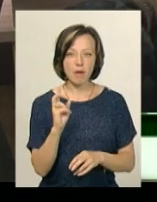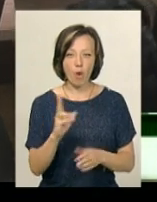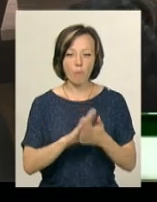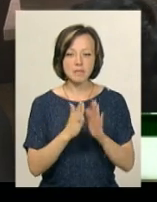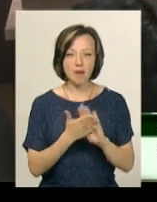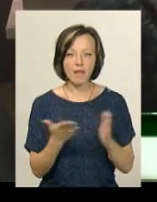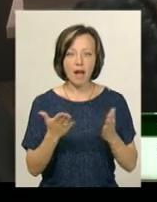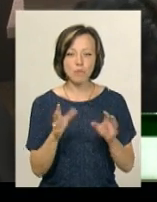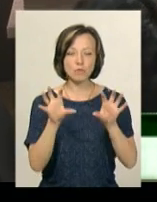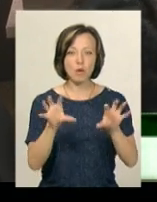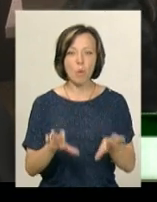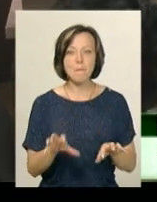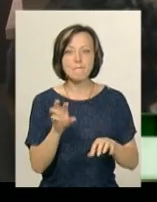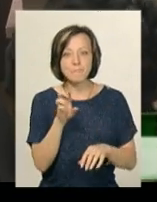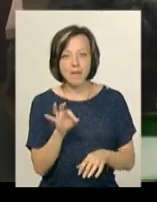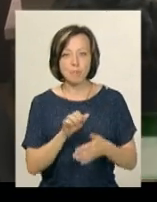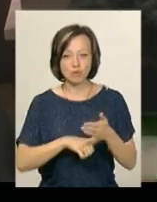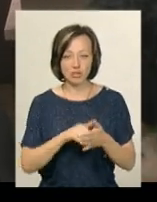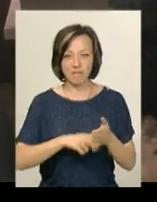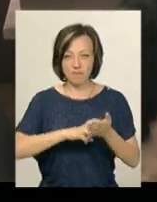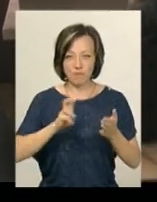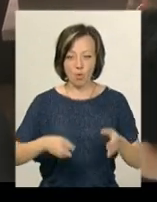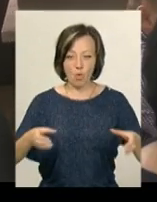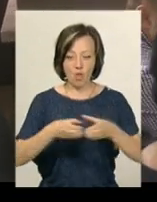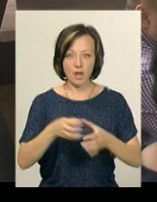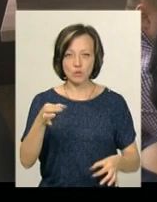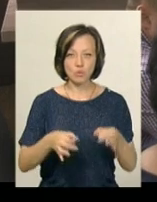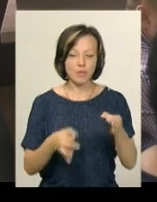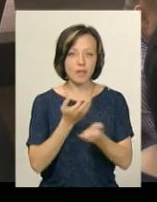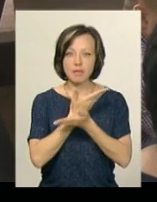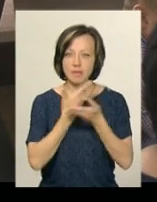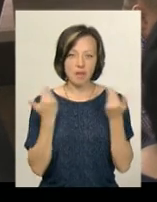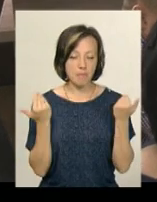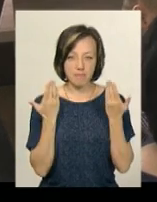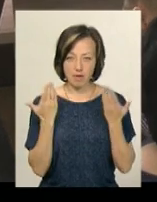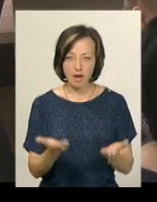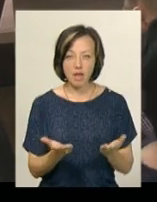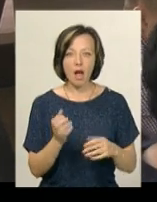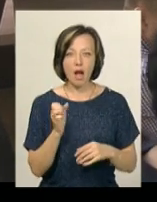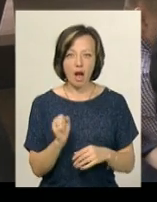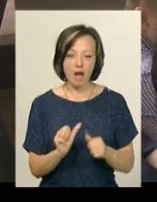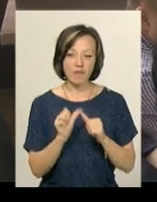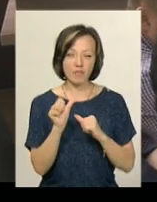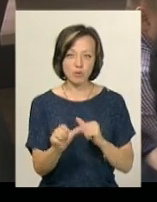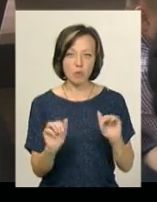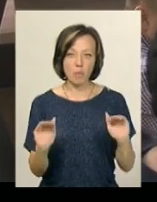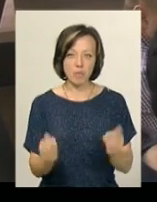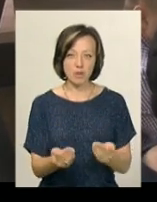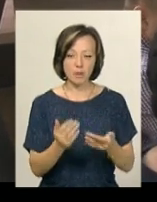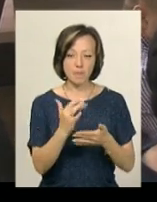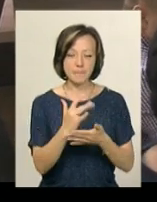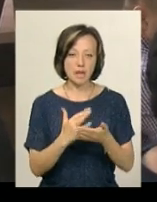закону були б підставою для відводу, колегії суддів не навели, а виключно обмежилися